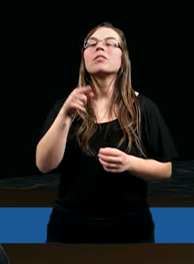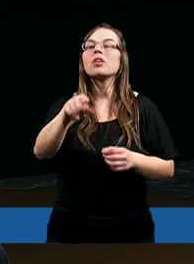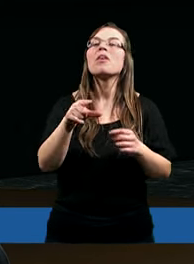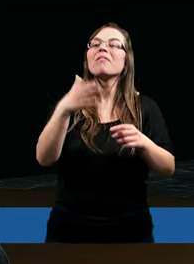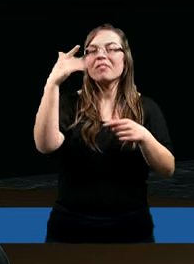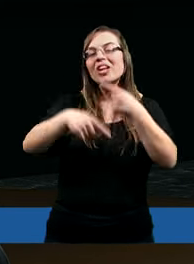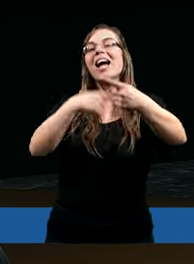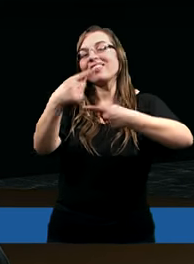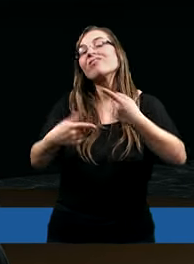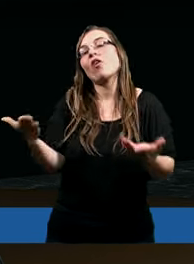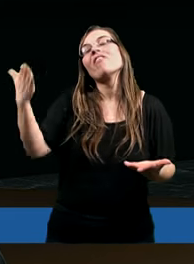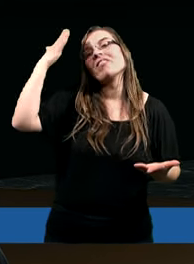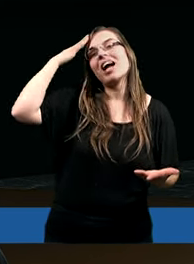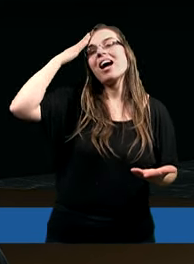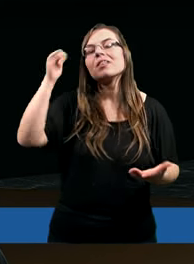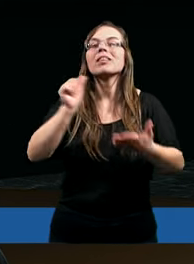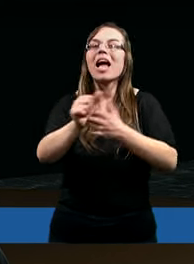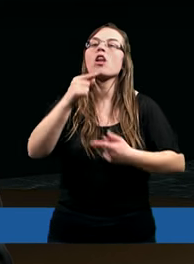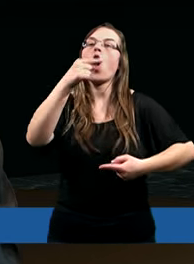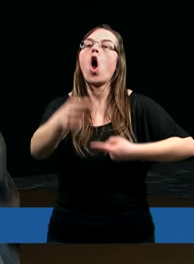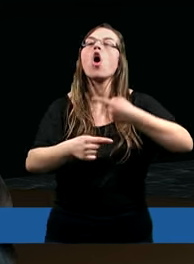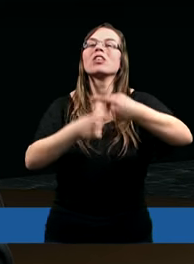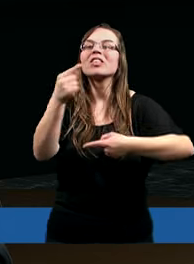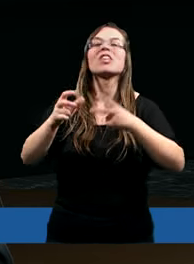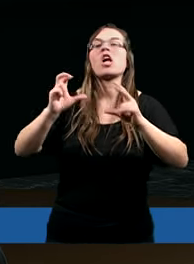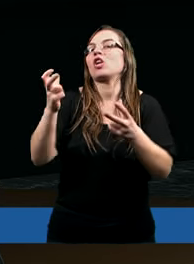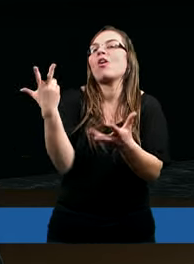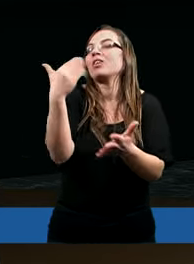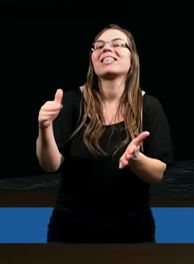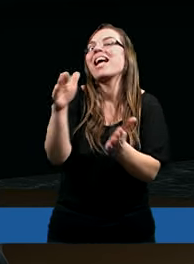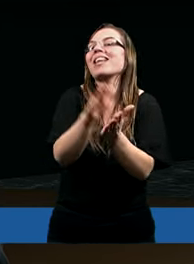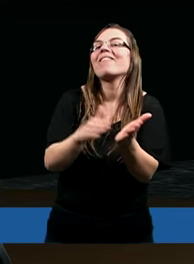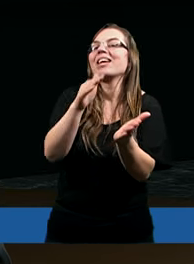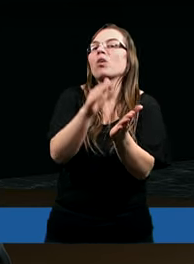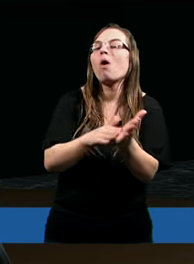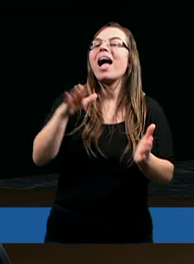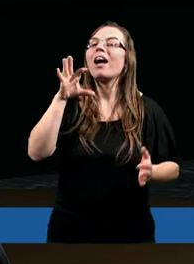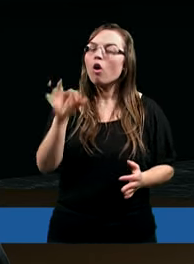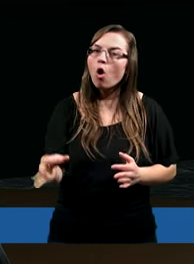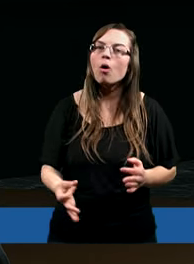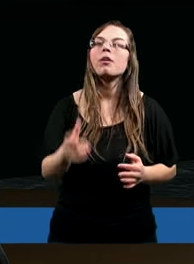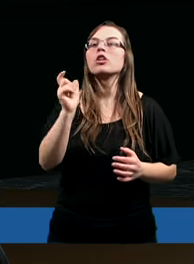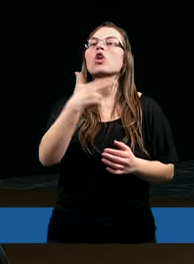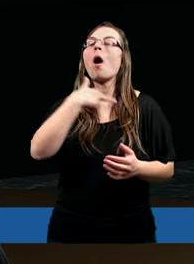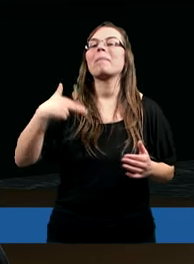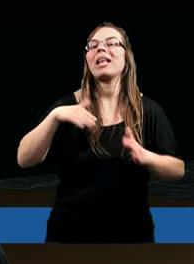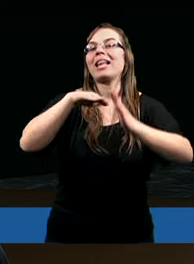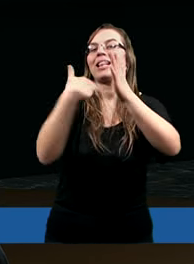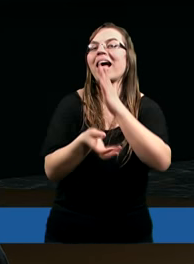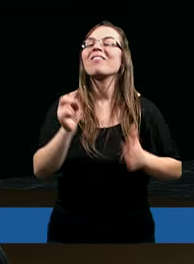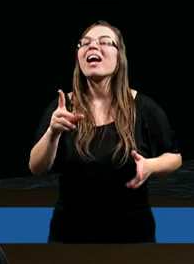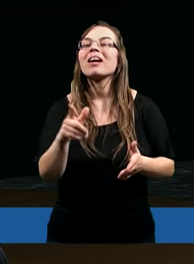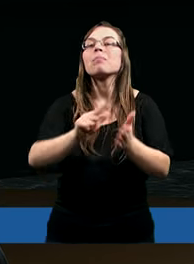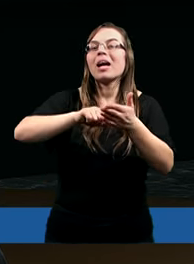Dziedzictwo, no to wiadomo, to jest odziedziczenie czegoś niezwykłego. Co myśmy stracili w takim